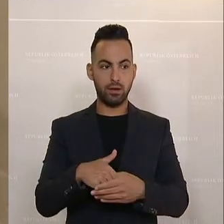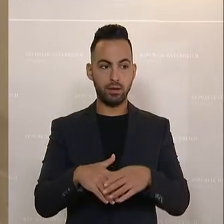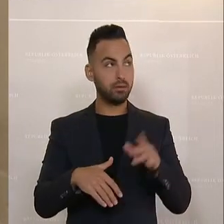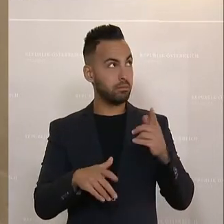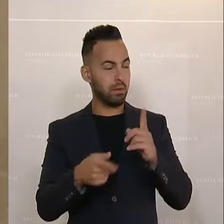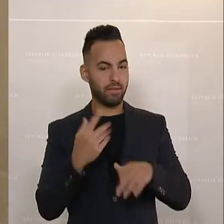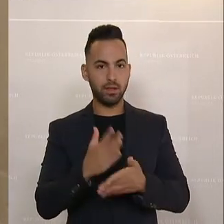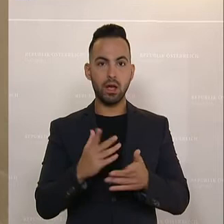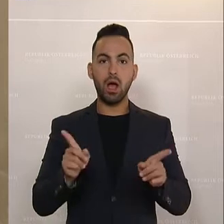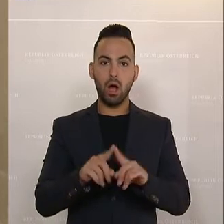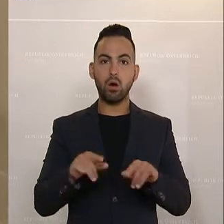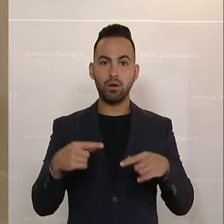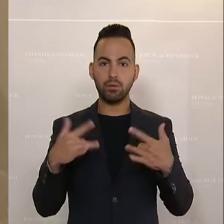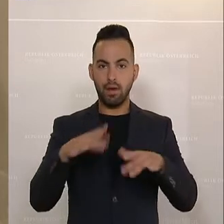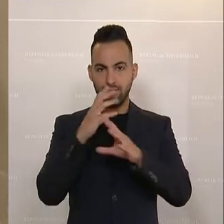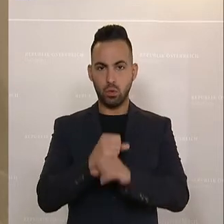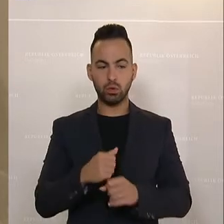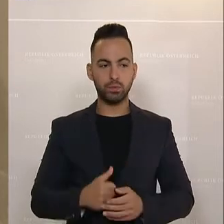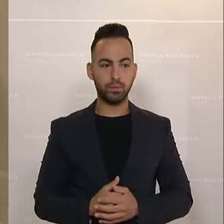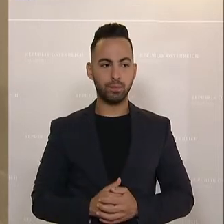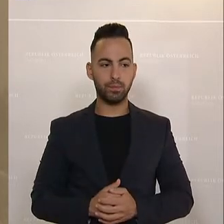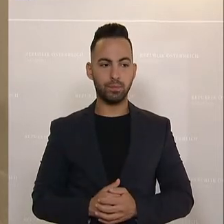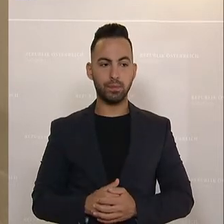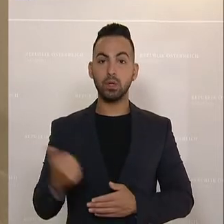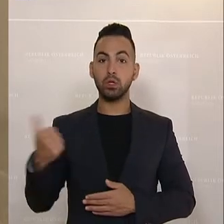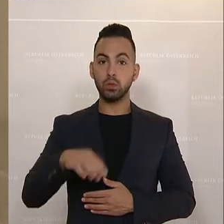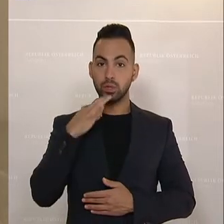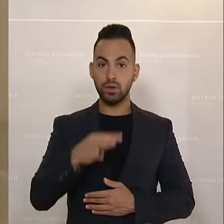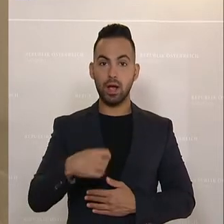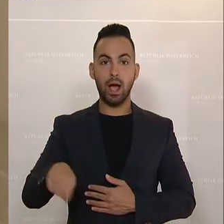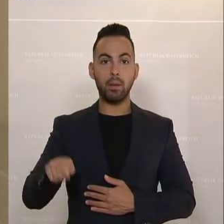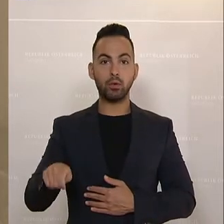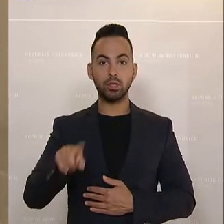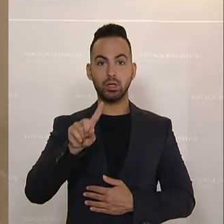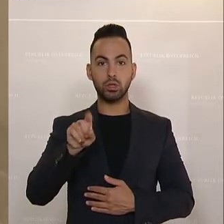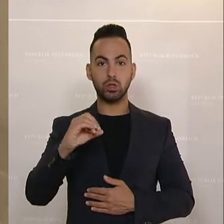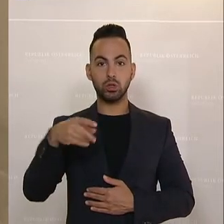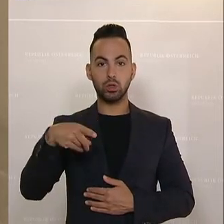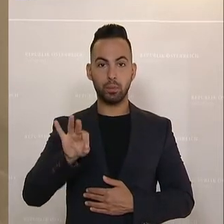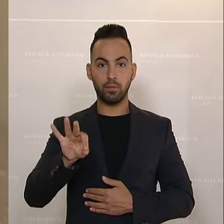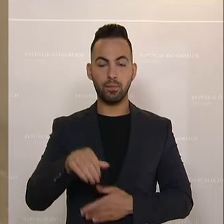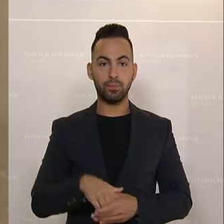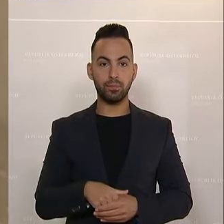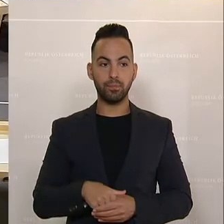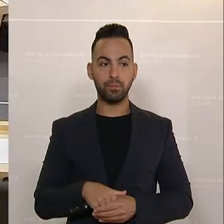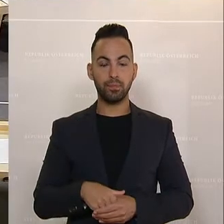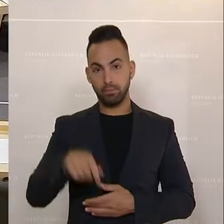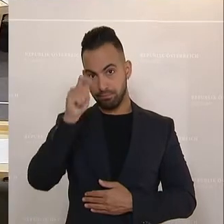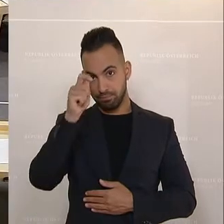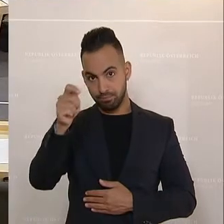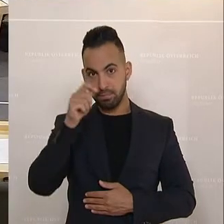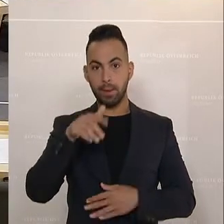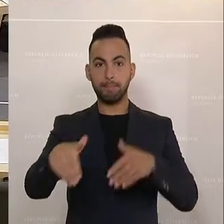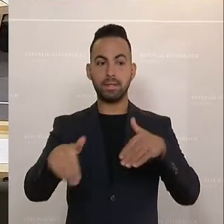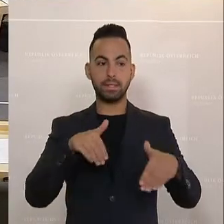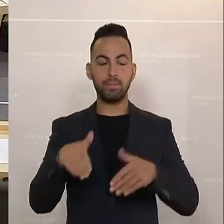und wir wissen, wir haben das in den Fokus zu nehmen. Zusatzfrage stellt die Frau Abgeordnete Zopf. Sehr geehrter Herr Minister,